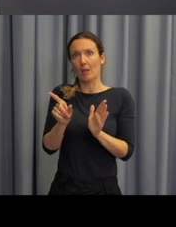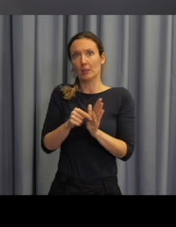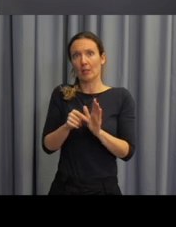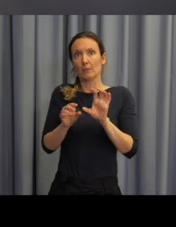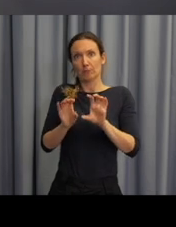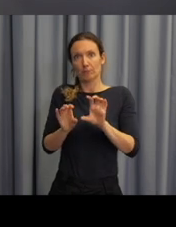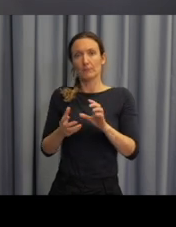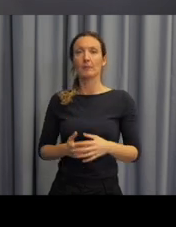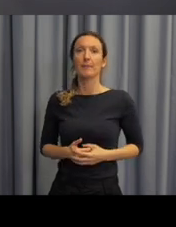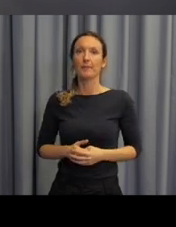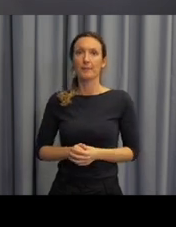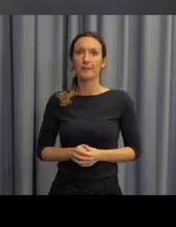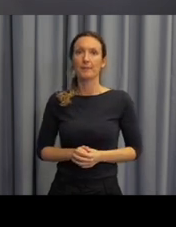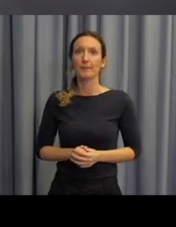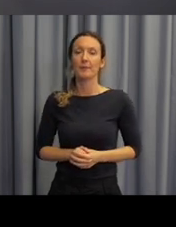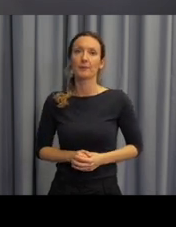u obrázku.